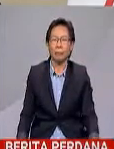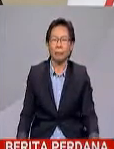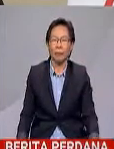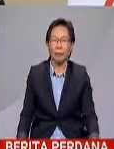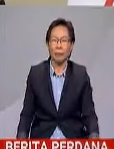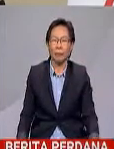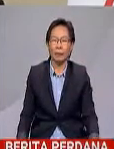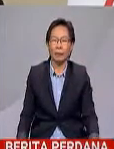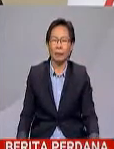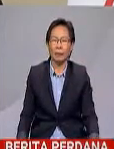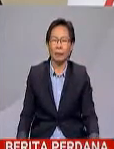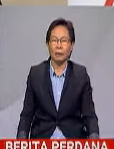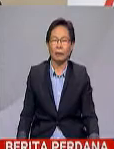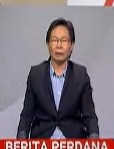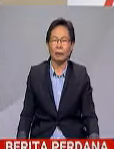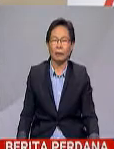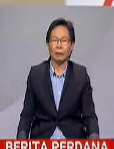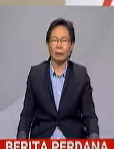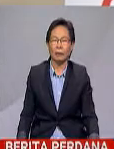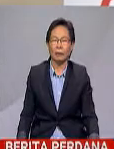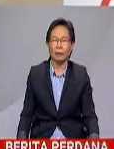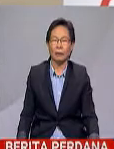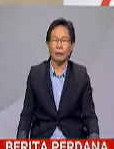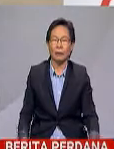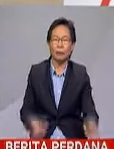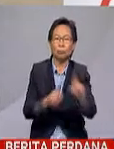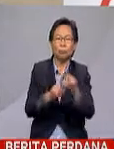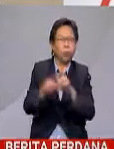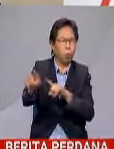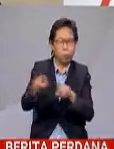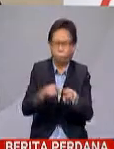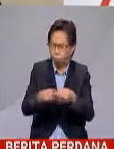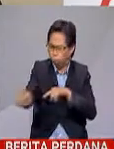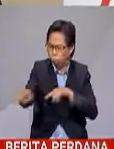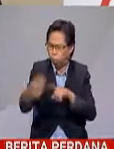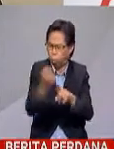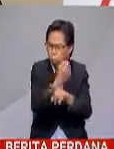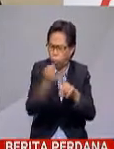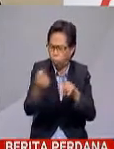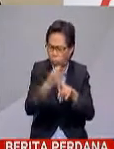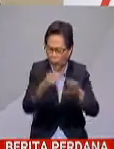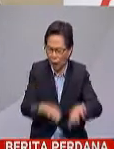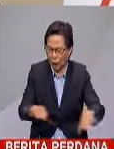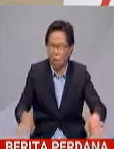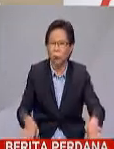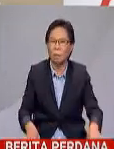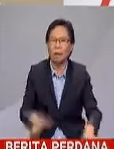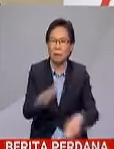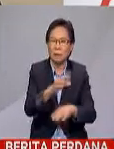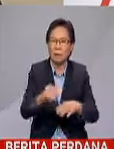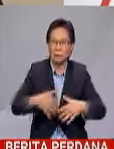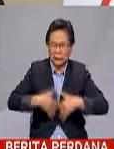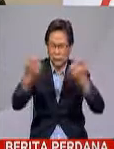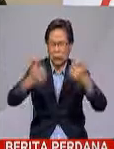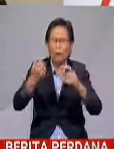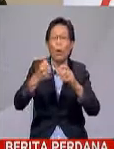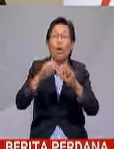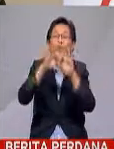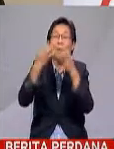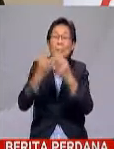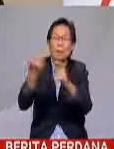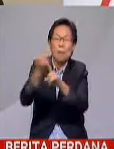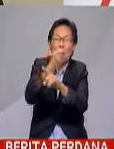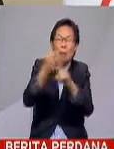Kes-kes yang tinggi adalah penderaan kanak-kanak dan juga keganasan rumah tangga